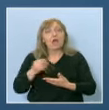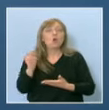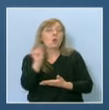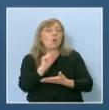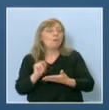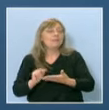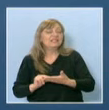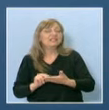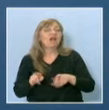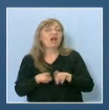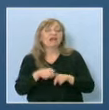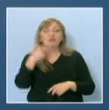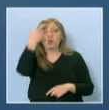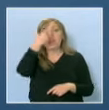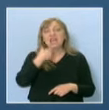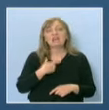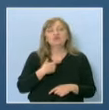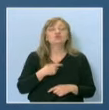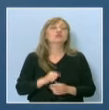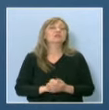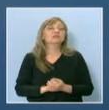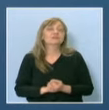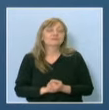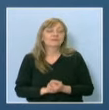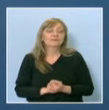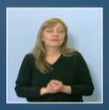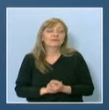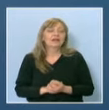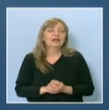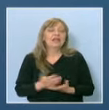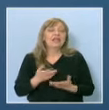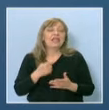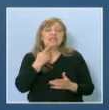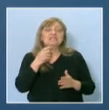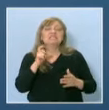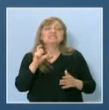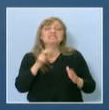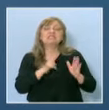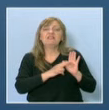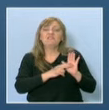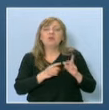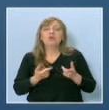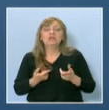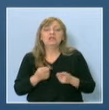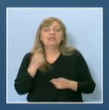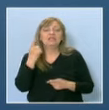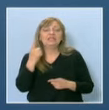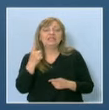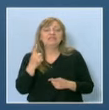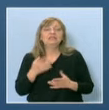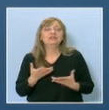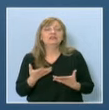една личност, която е символ, която е просто един